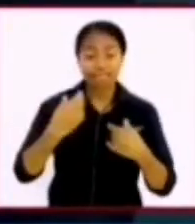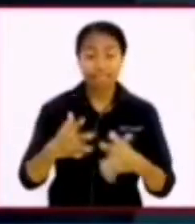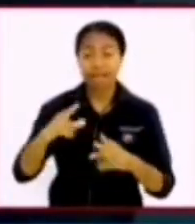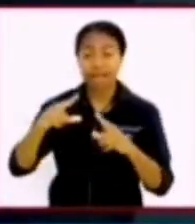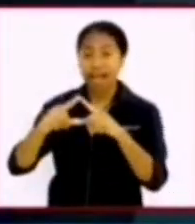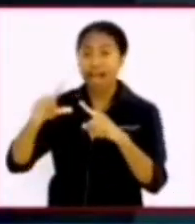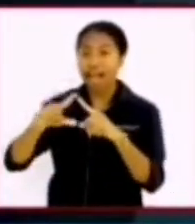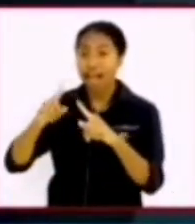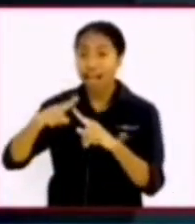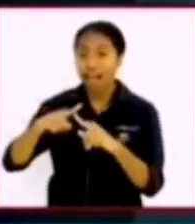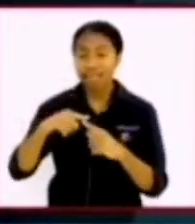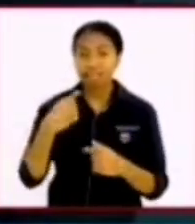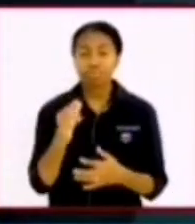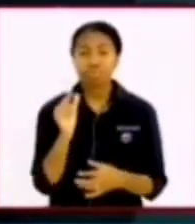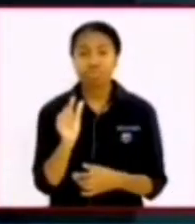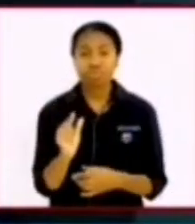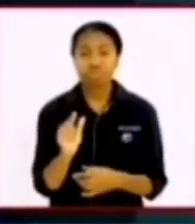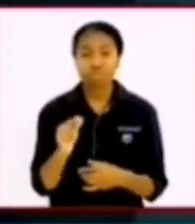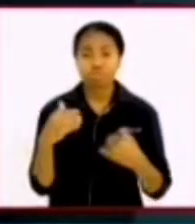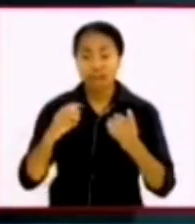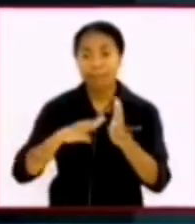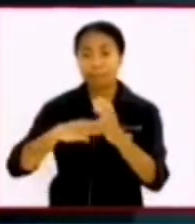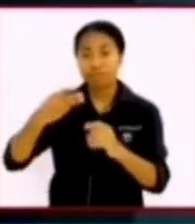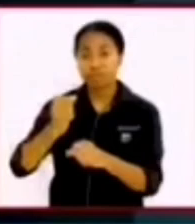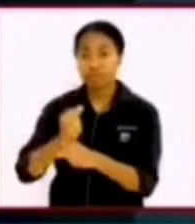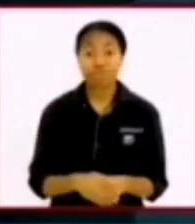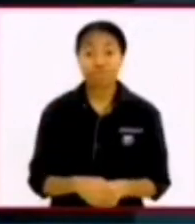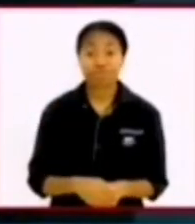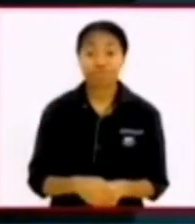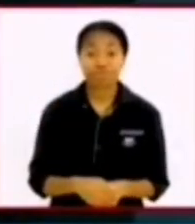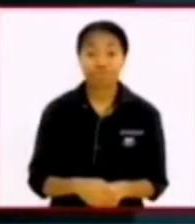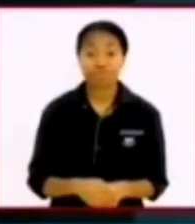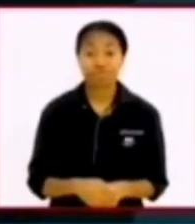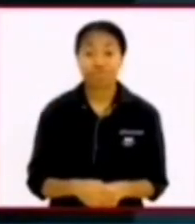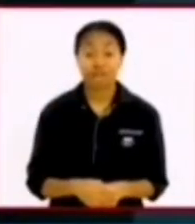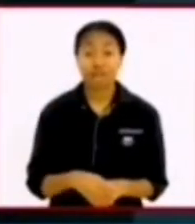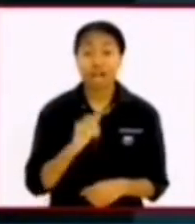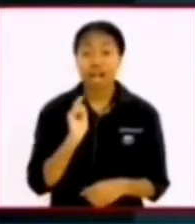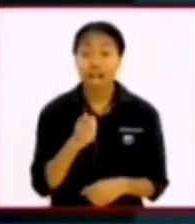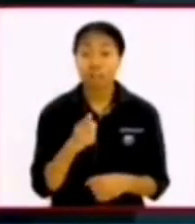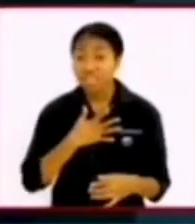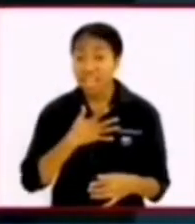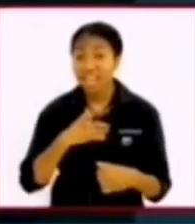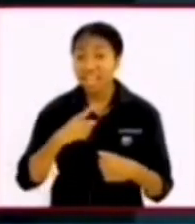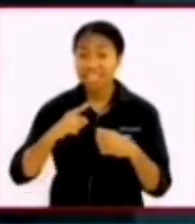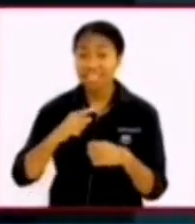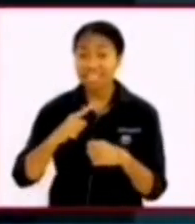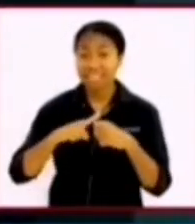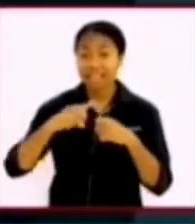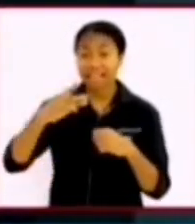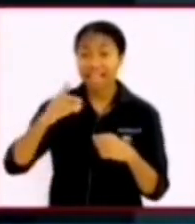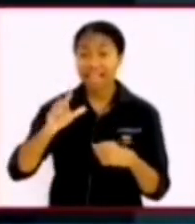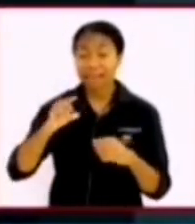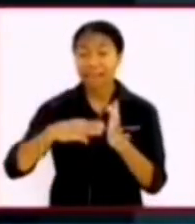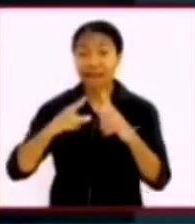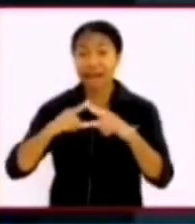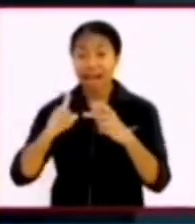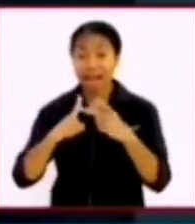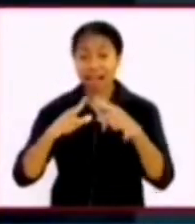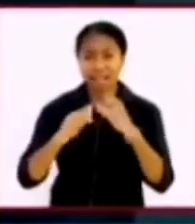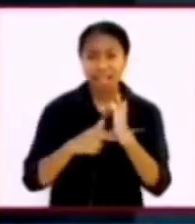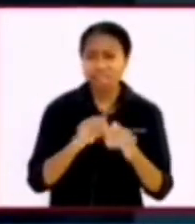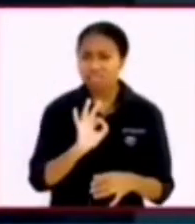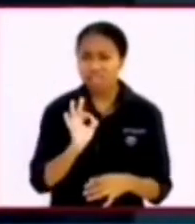mereka dipakai untuk menggoncangkan dunia ini kalau saudara punya kekurangan atau kelemahan jangan jadikan itu sebagai alasan